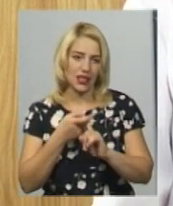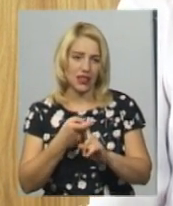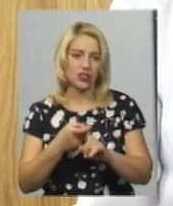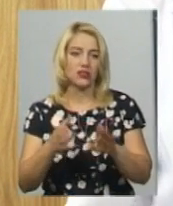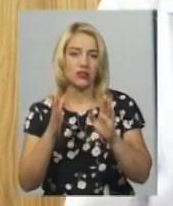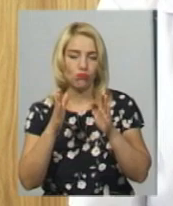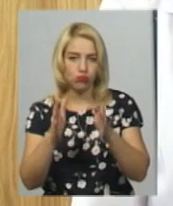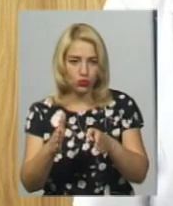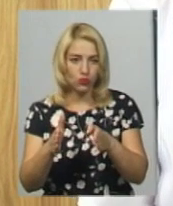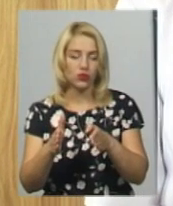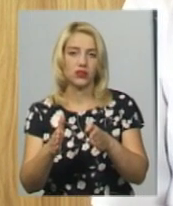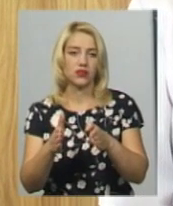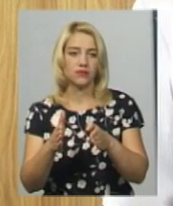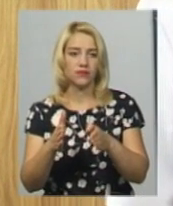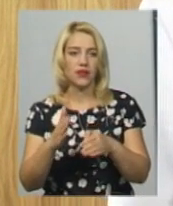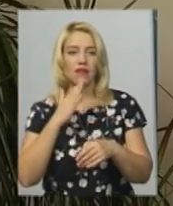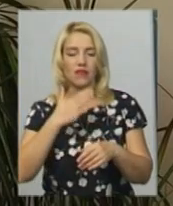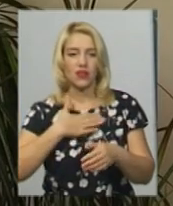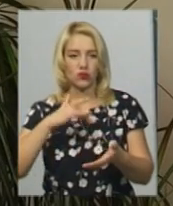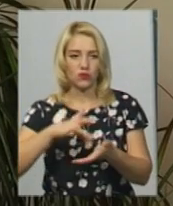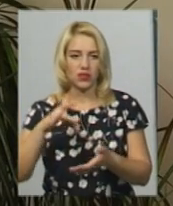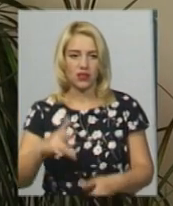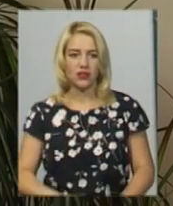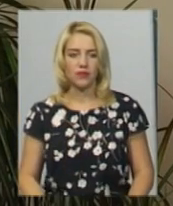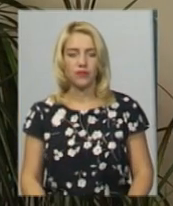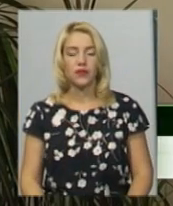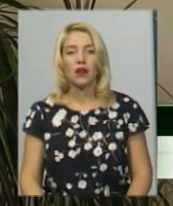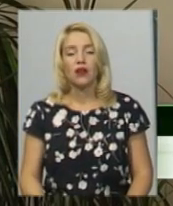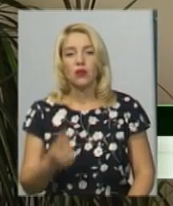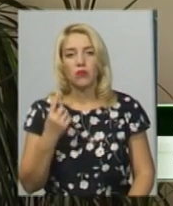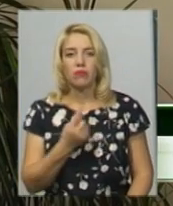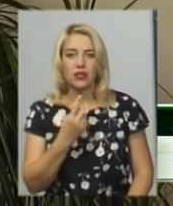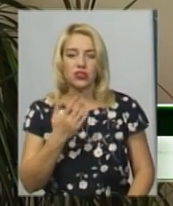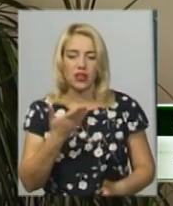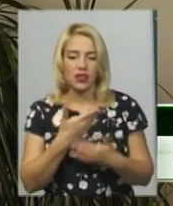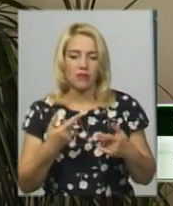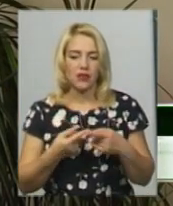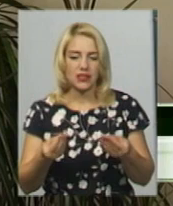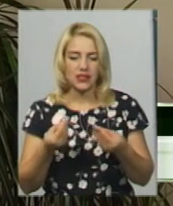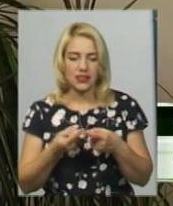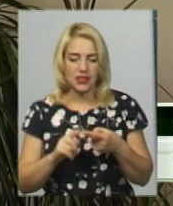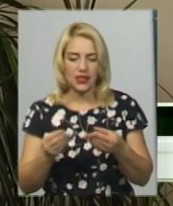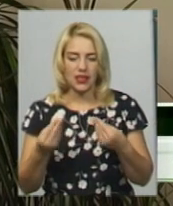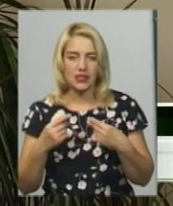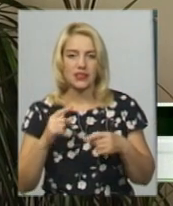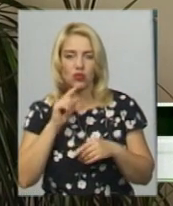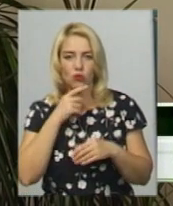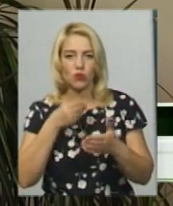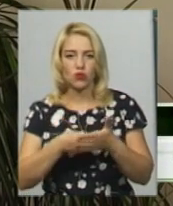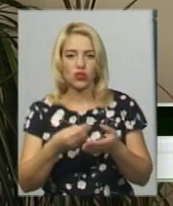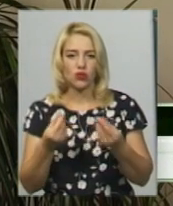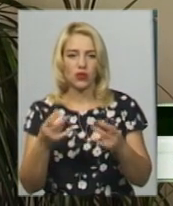в нашому центрі. Це дасть, по-перше, нам зекономити бюджетні кошти, тому що потрібно буде